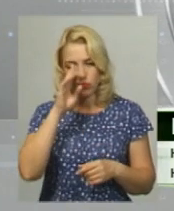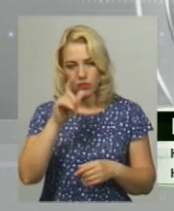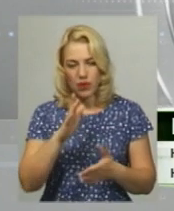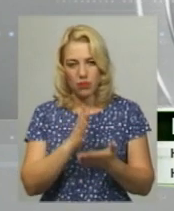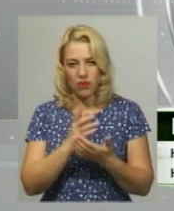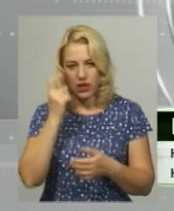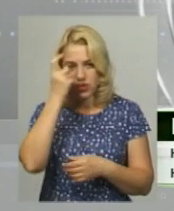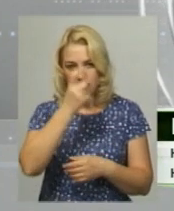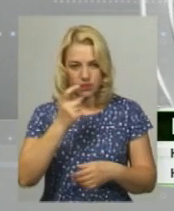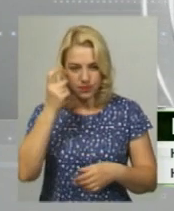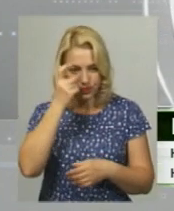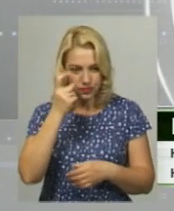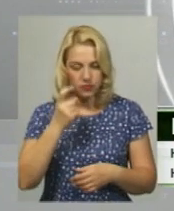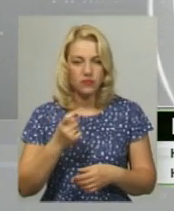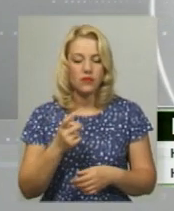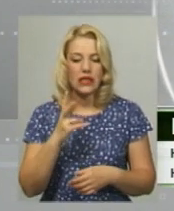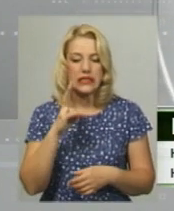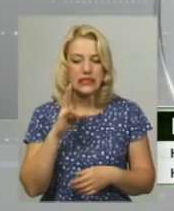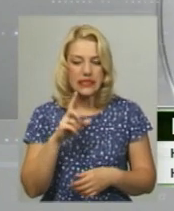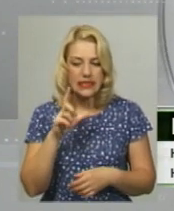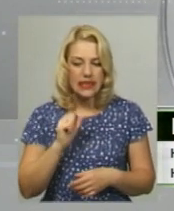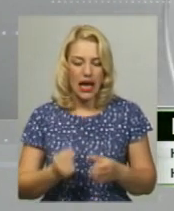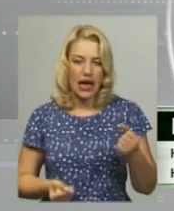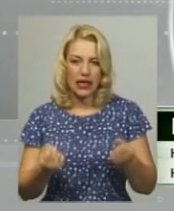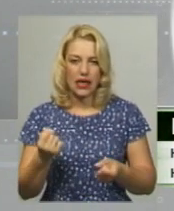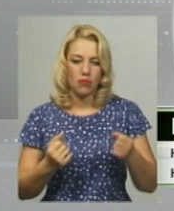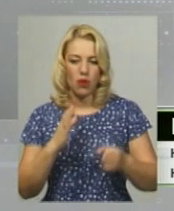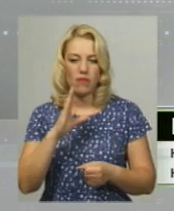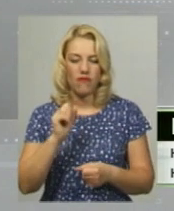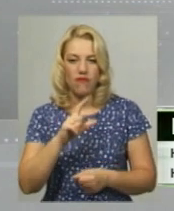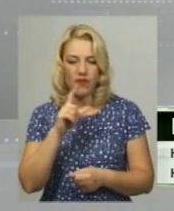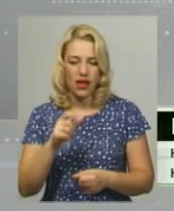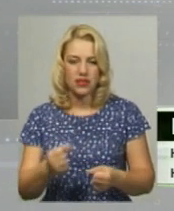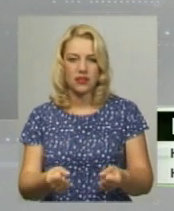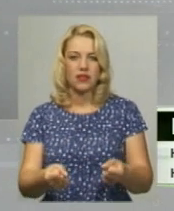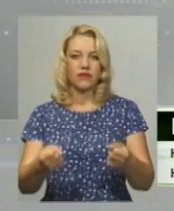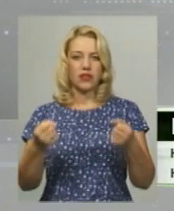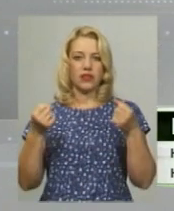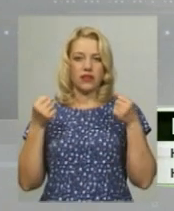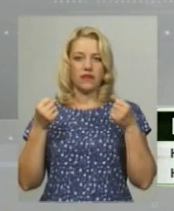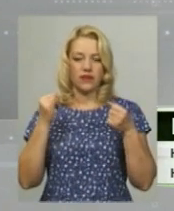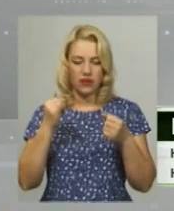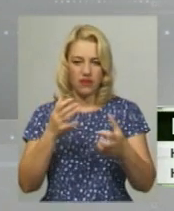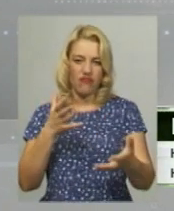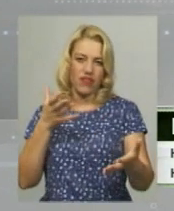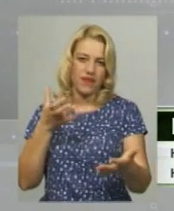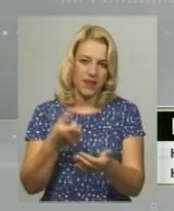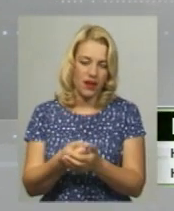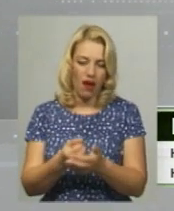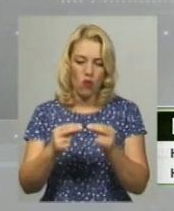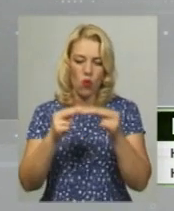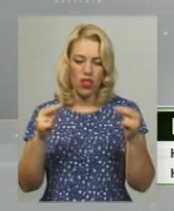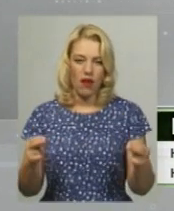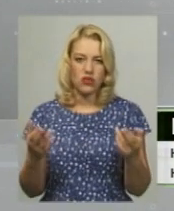в стані алкогольного сп'яніння, за кермом автомобіля ВАЗ, рухався заднім ходом і в'їхав у лавочку, на якій сиділи